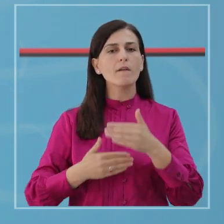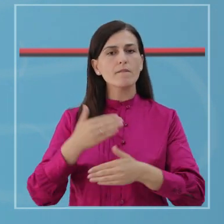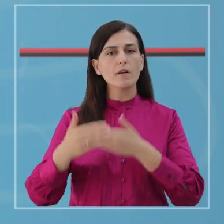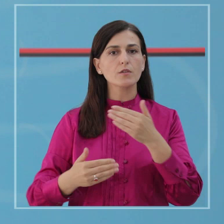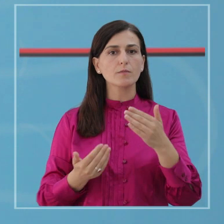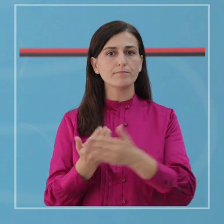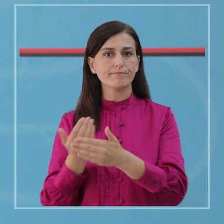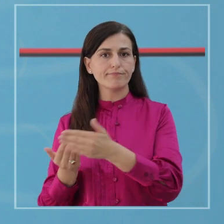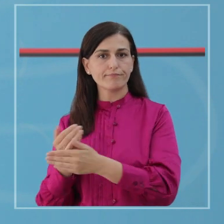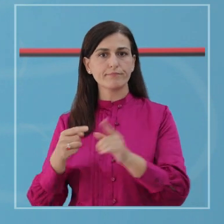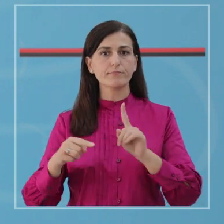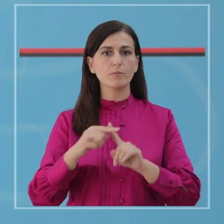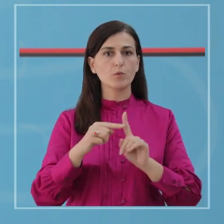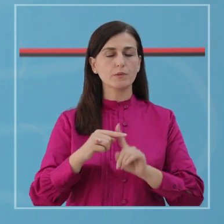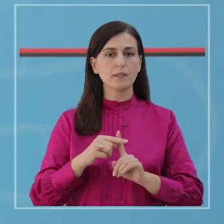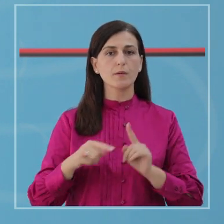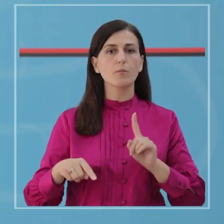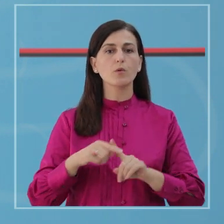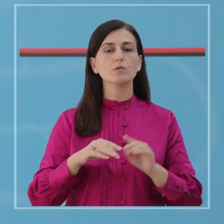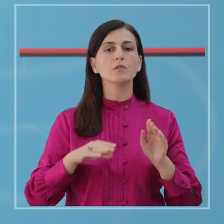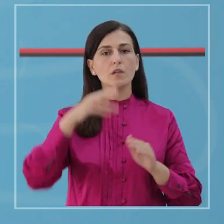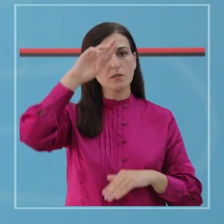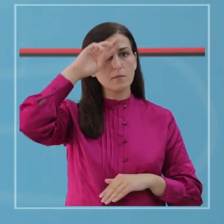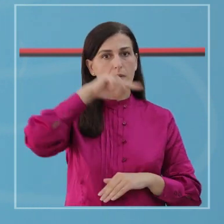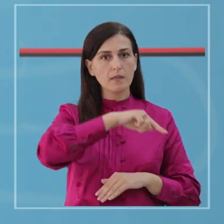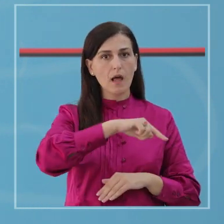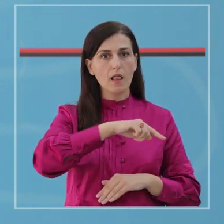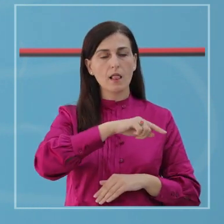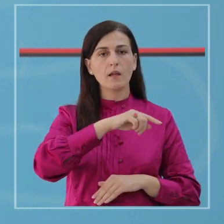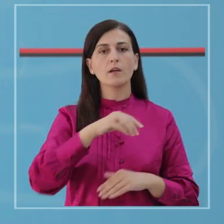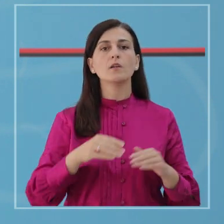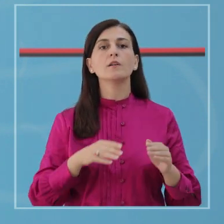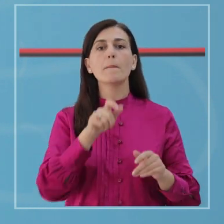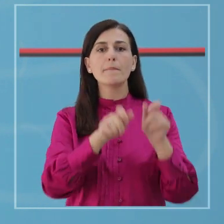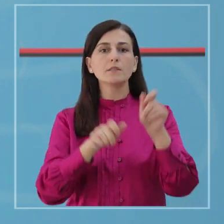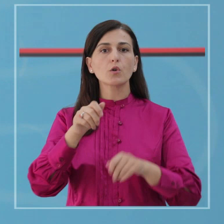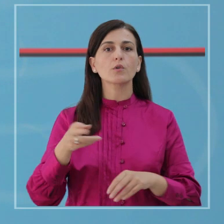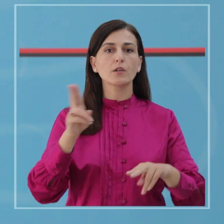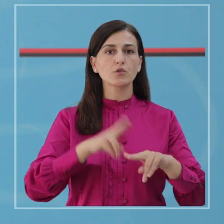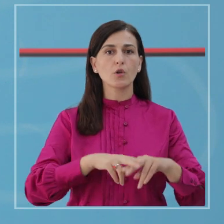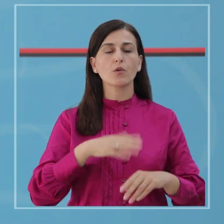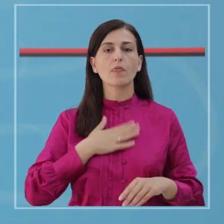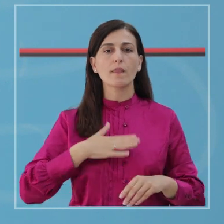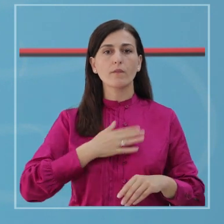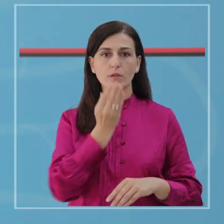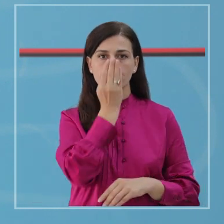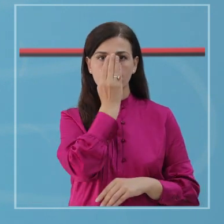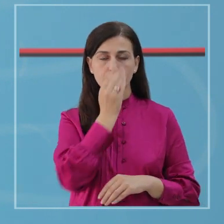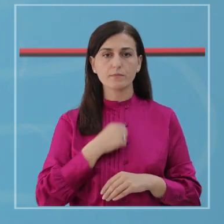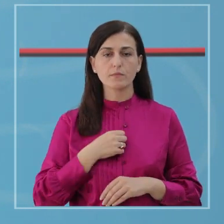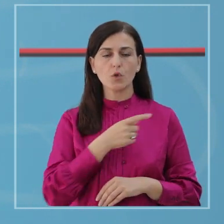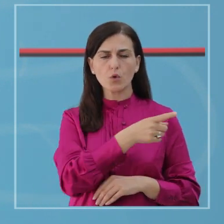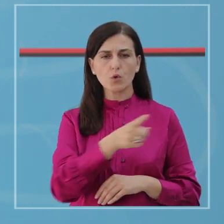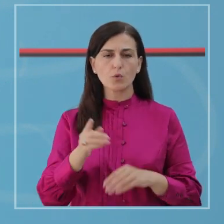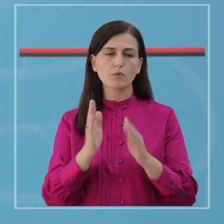rastet të reja, por edhe shtrime të reja në spital, apo pacient që ka nevoj për terapi intensive. U drejtojme me një